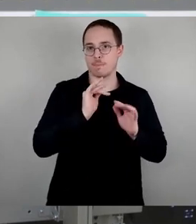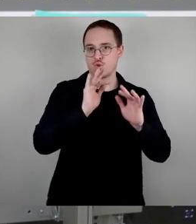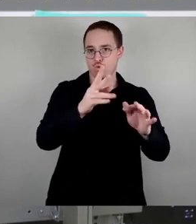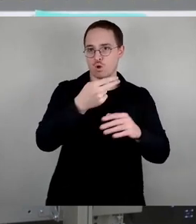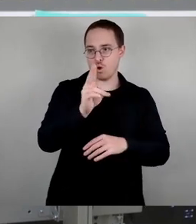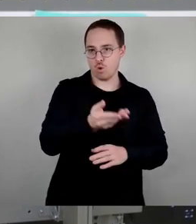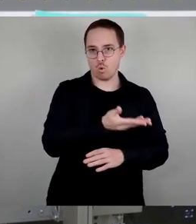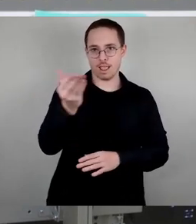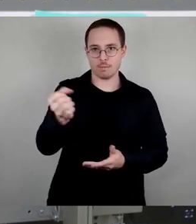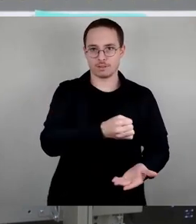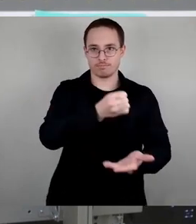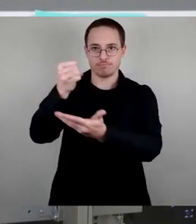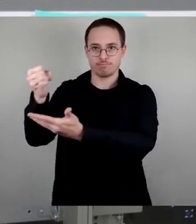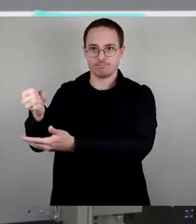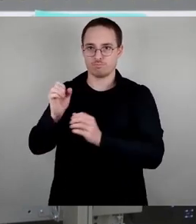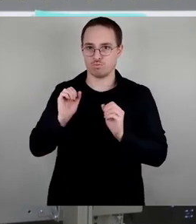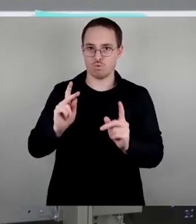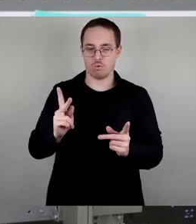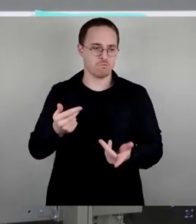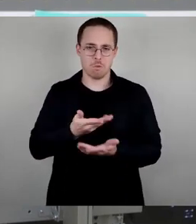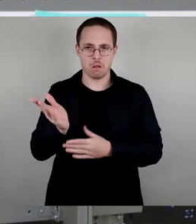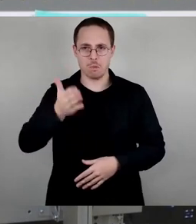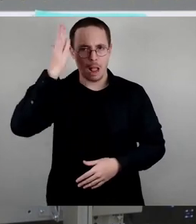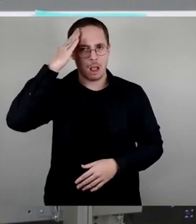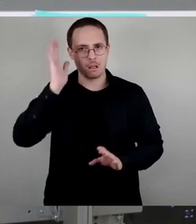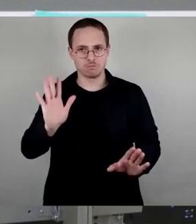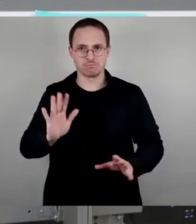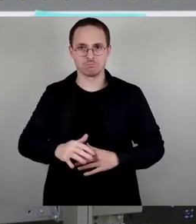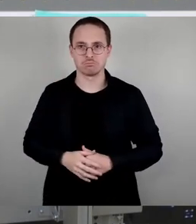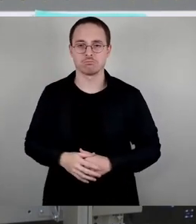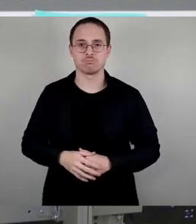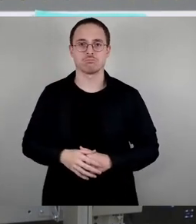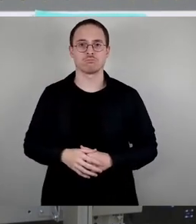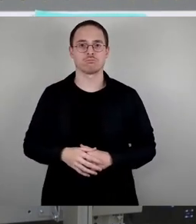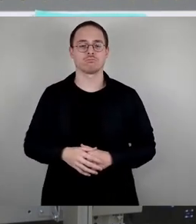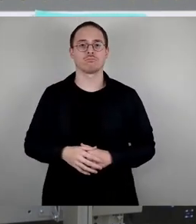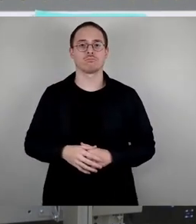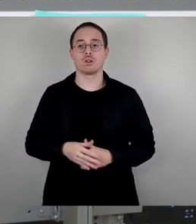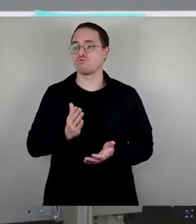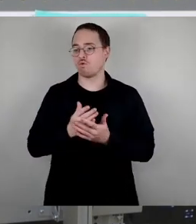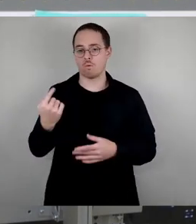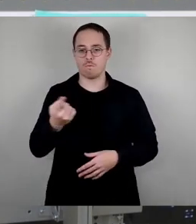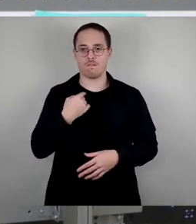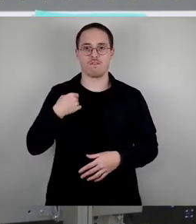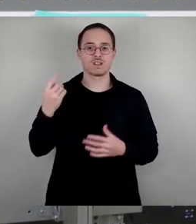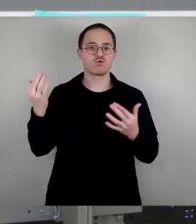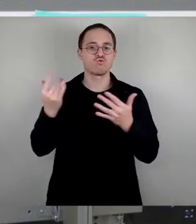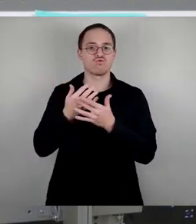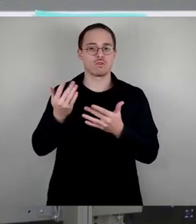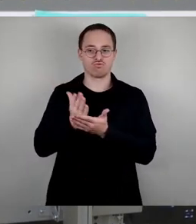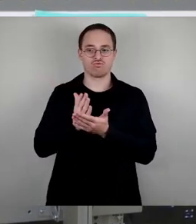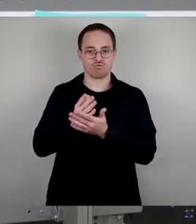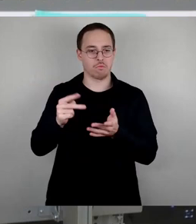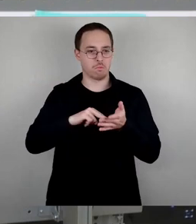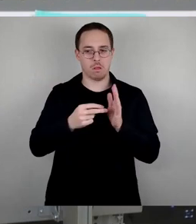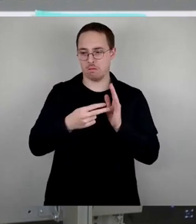und bedarf keiner aktuellen Stunde. Zu diesen Plänen stehen wir auch als Grüne und das haben wir auch schon gemacht, da gab es noch nicht immer eine AfD-Fraktion. Also von der Seite her,